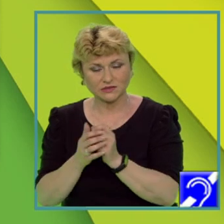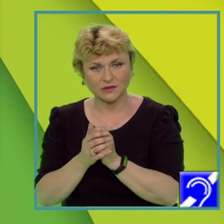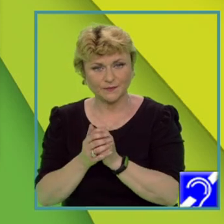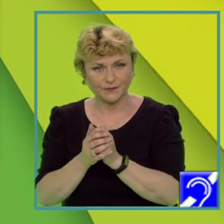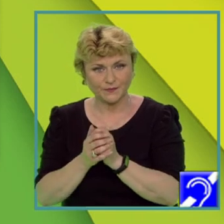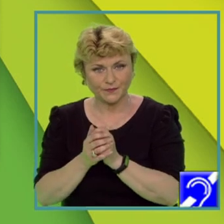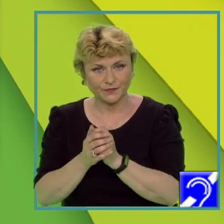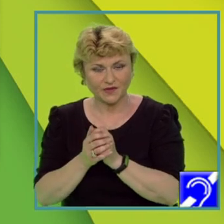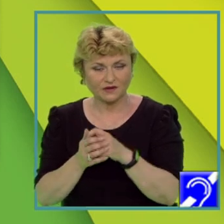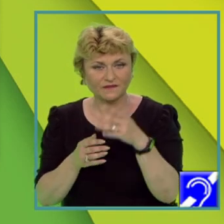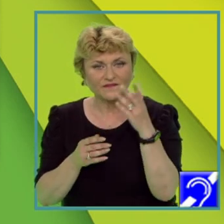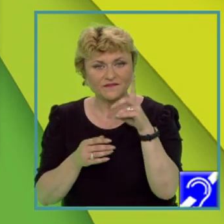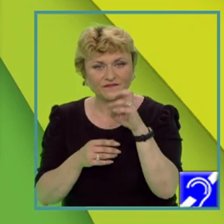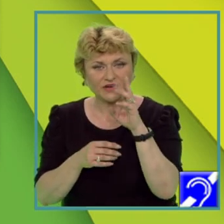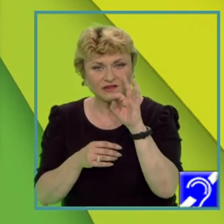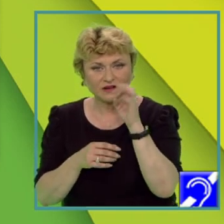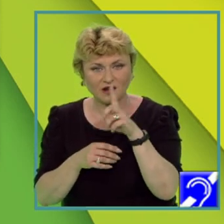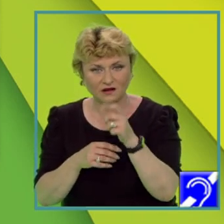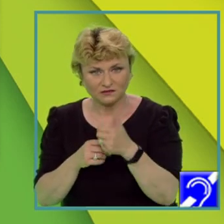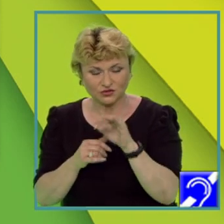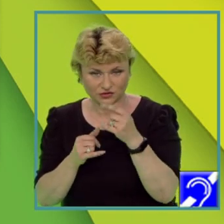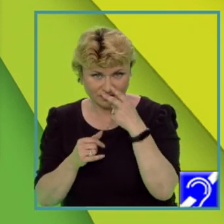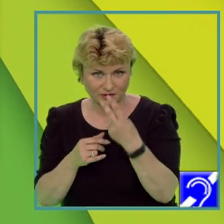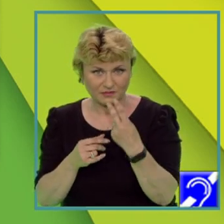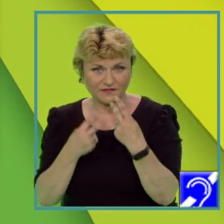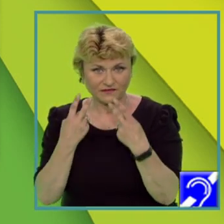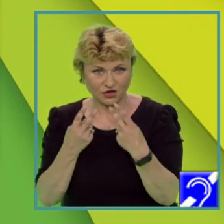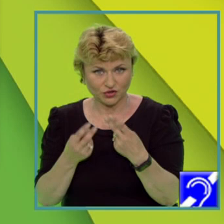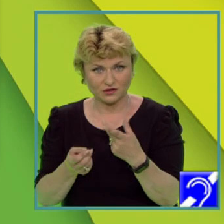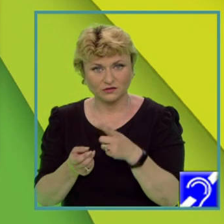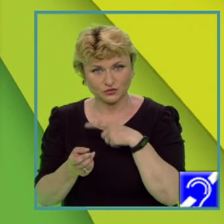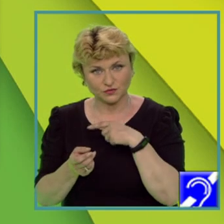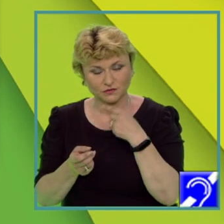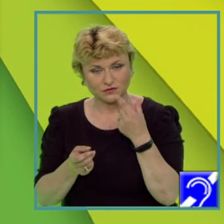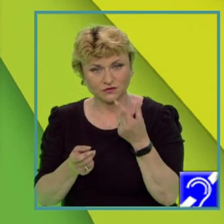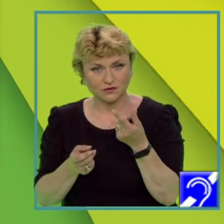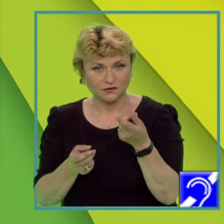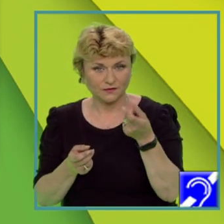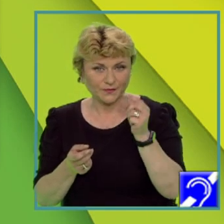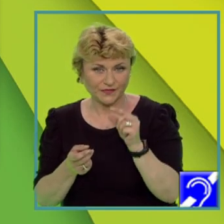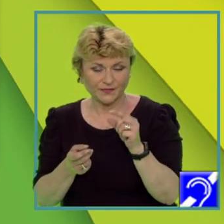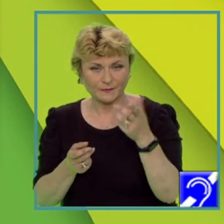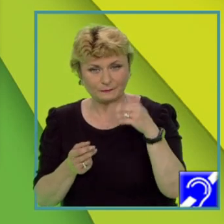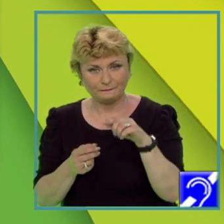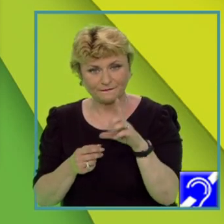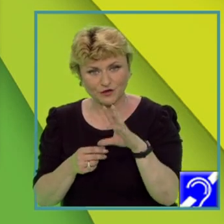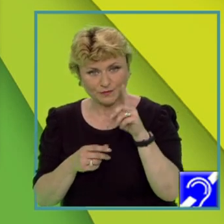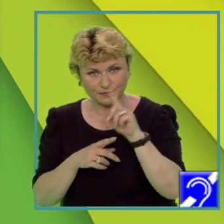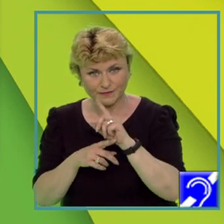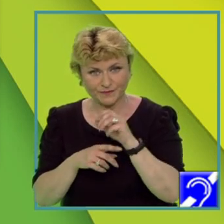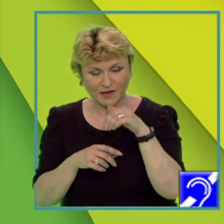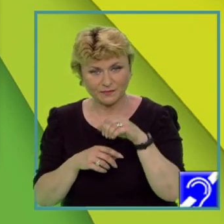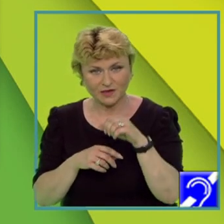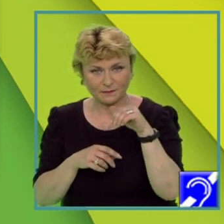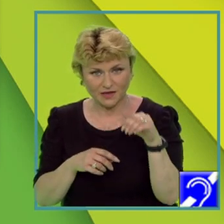verticală. Vedem că aceste valori sunt din 5 în 5 milimetri, iar valoarea